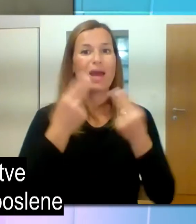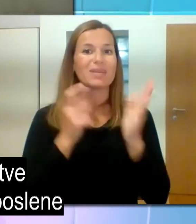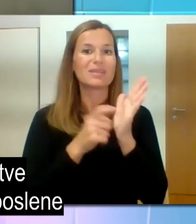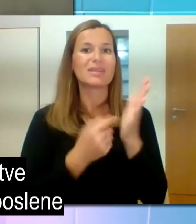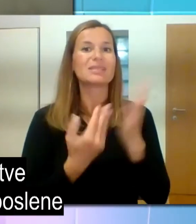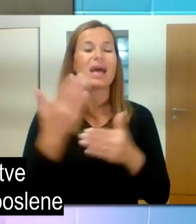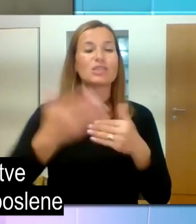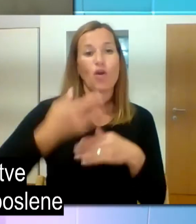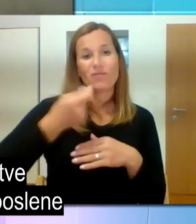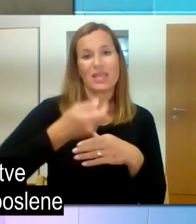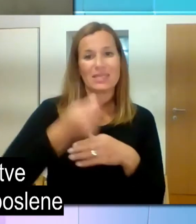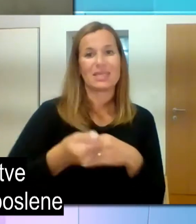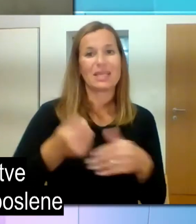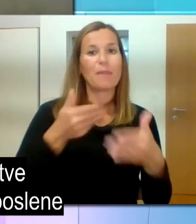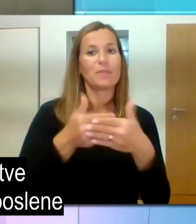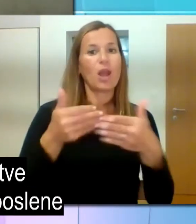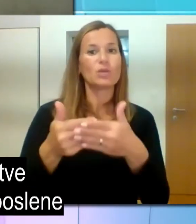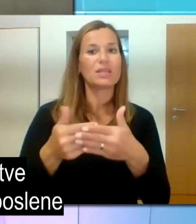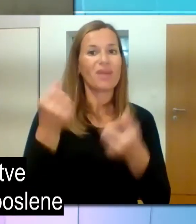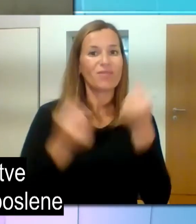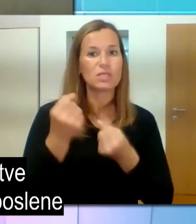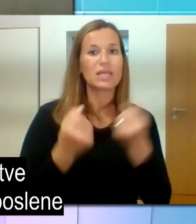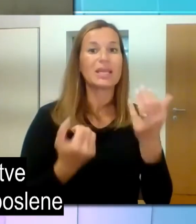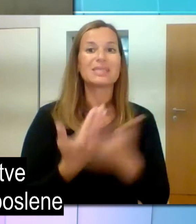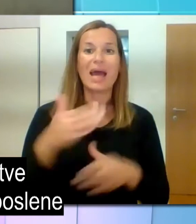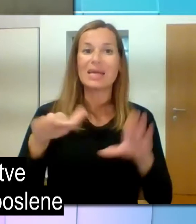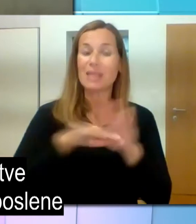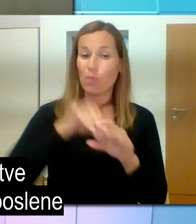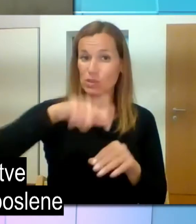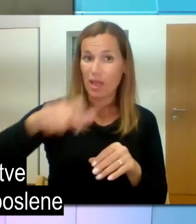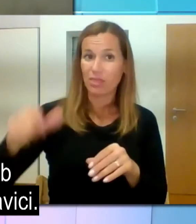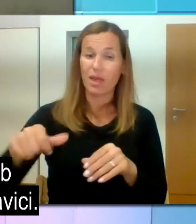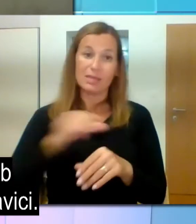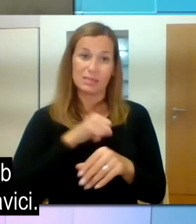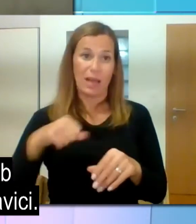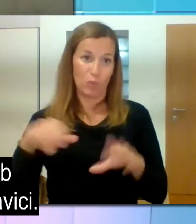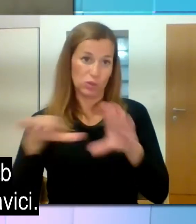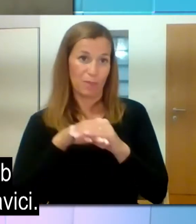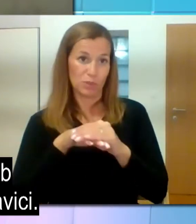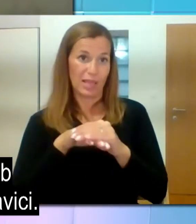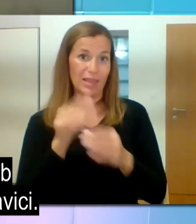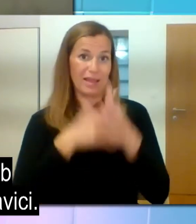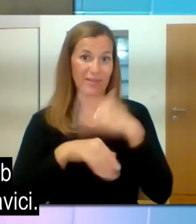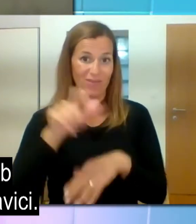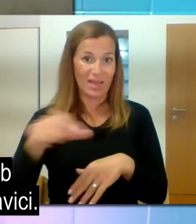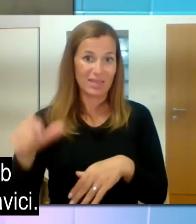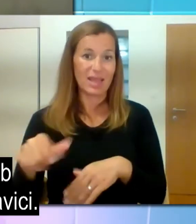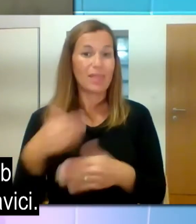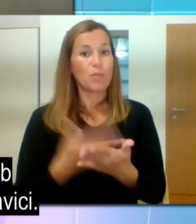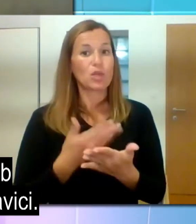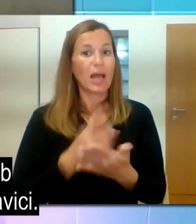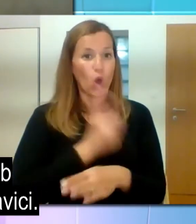za sofinanciranje prilagoditve vozilj za zaposlene in samozaposlene invalide na podlagi